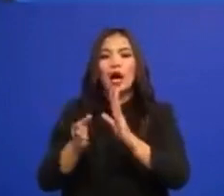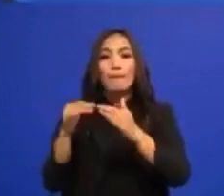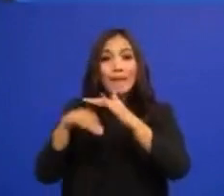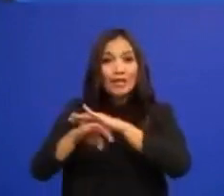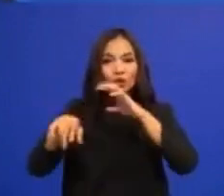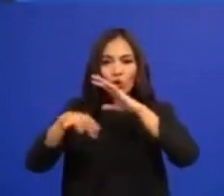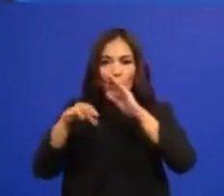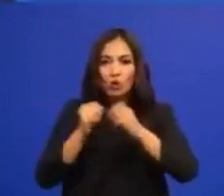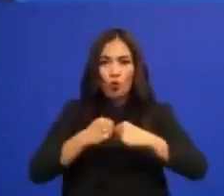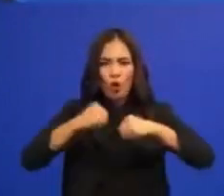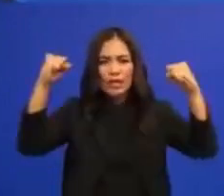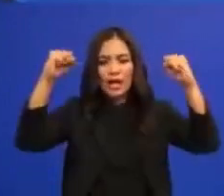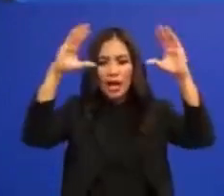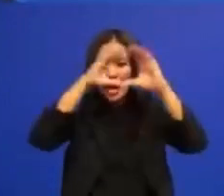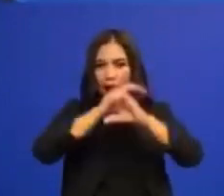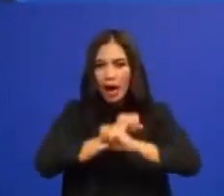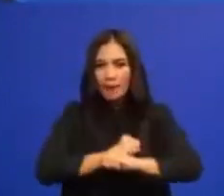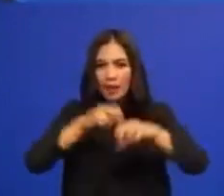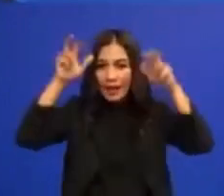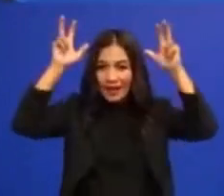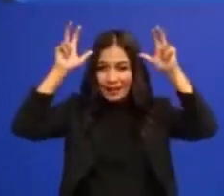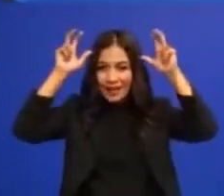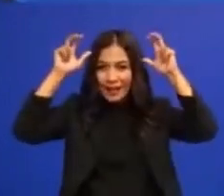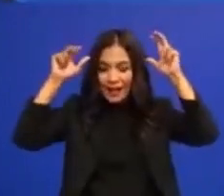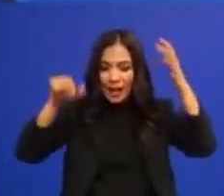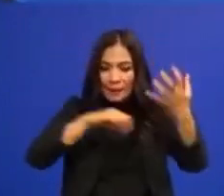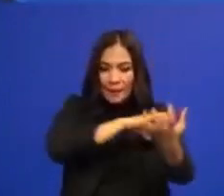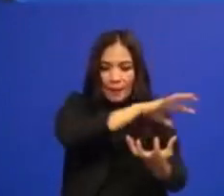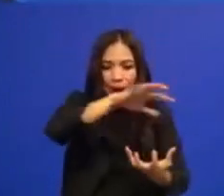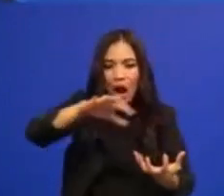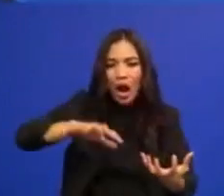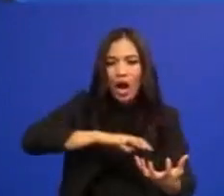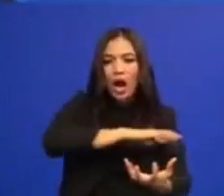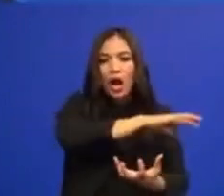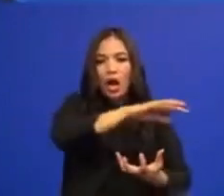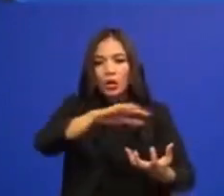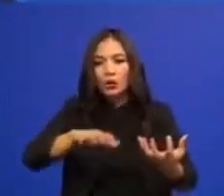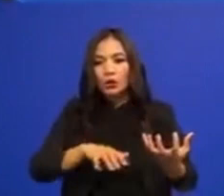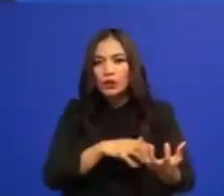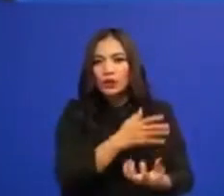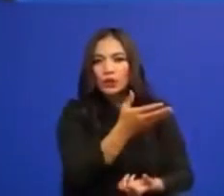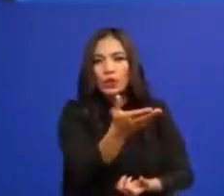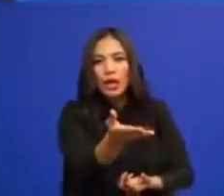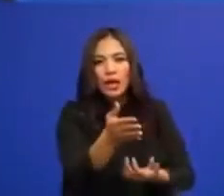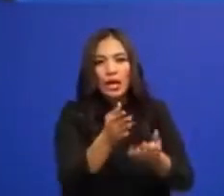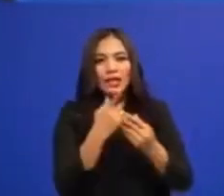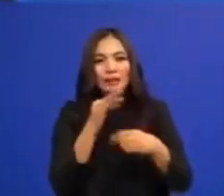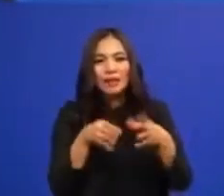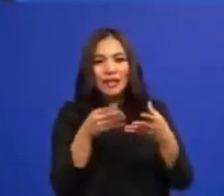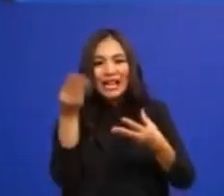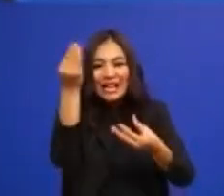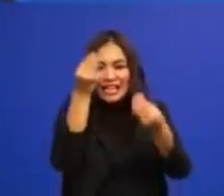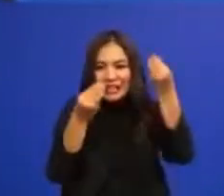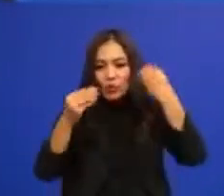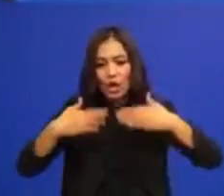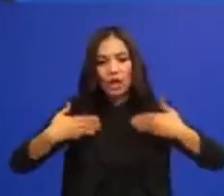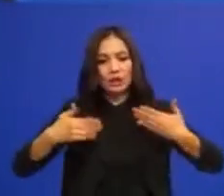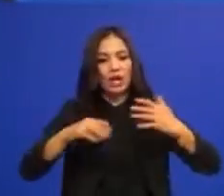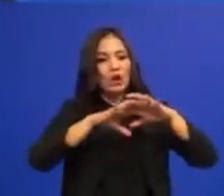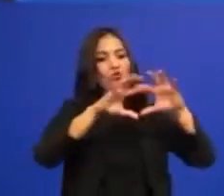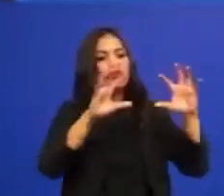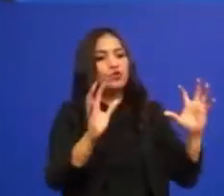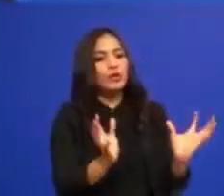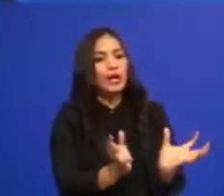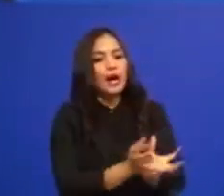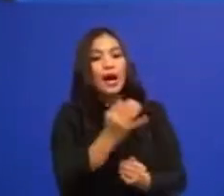kegelapan akan menyeret, menghanyutkan saudara. Dengan memberikan berbagai kesibukan, kesenangan dunia.